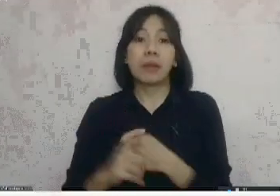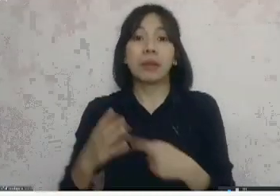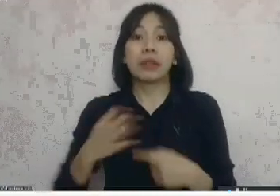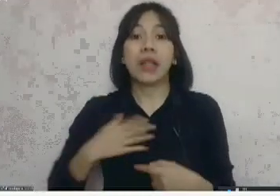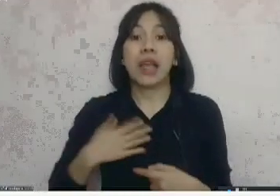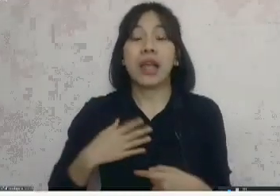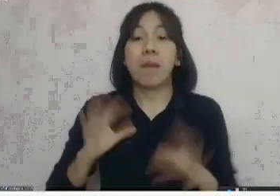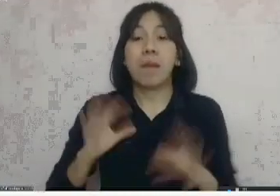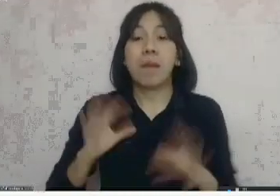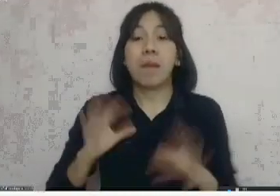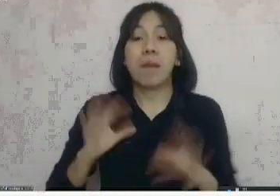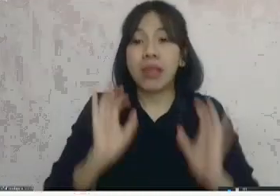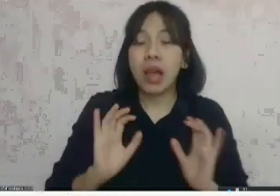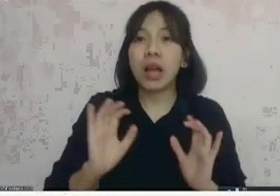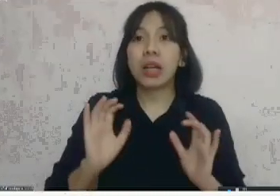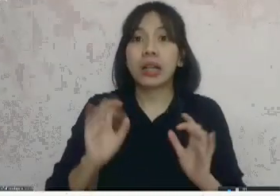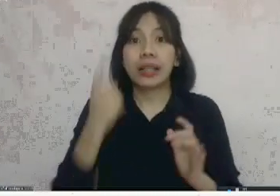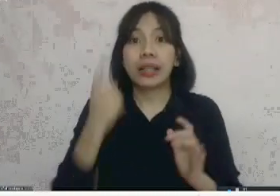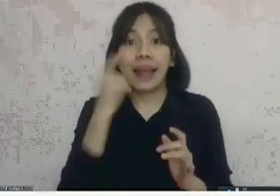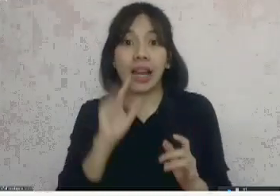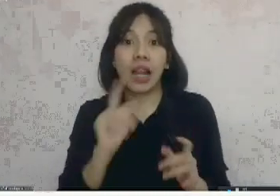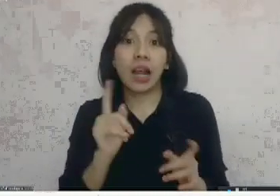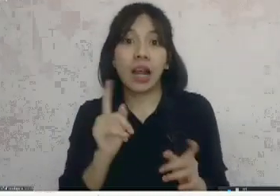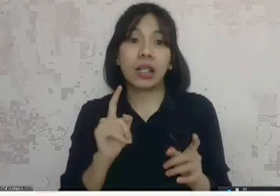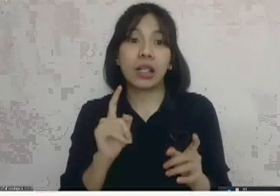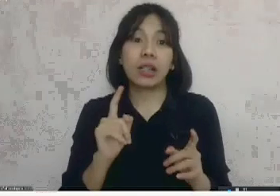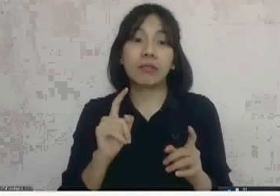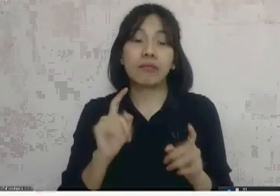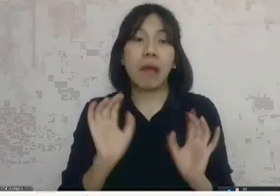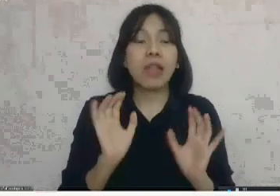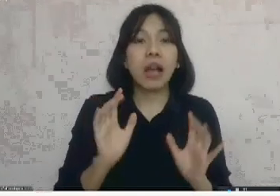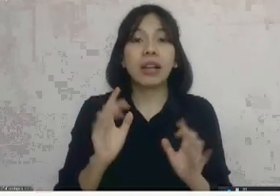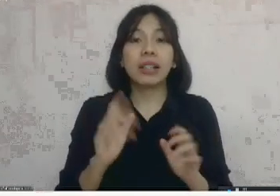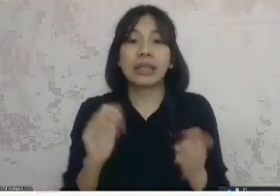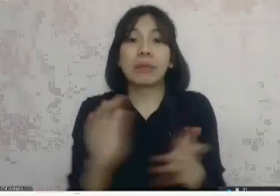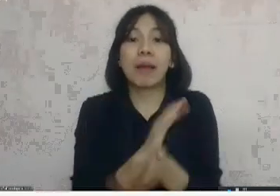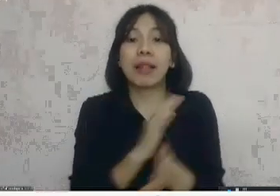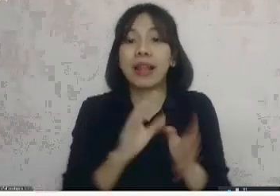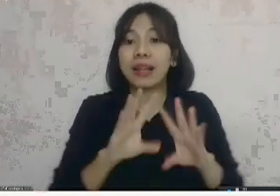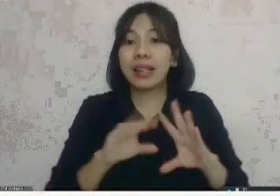kebanyakan kalau sektor swasta membuka telemarketing itu kan